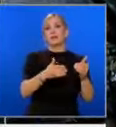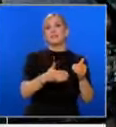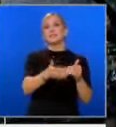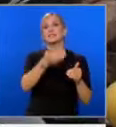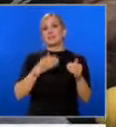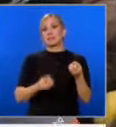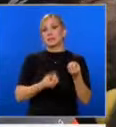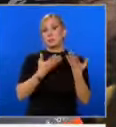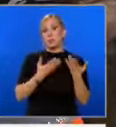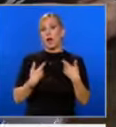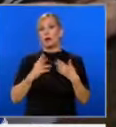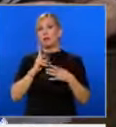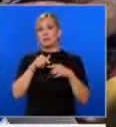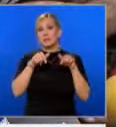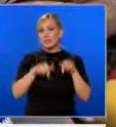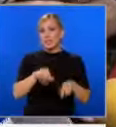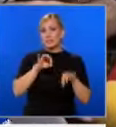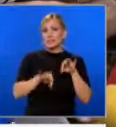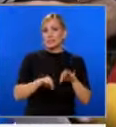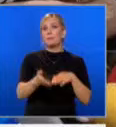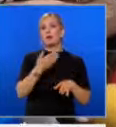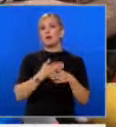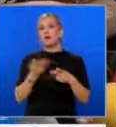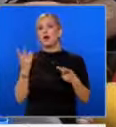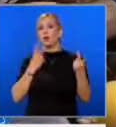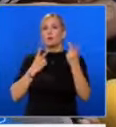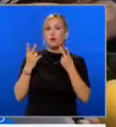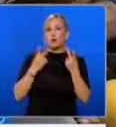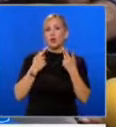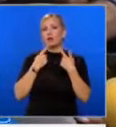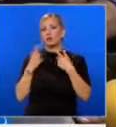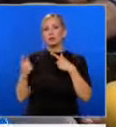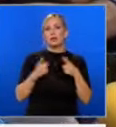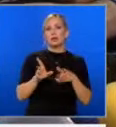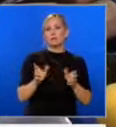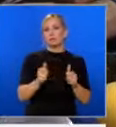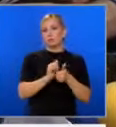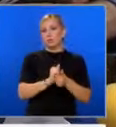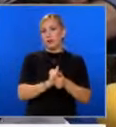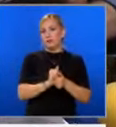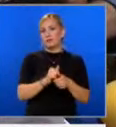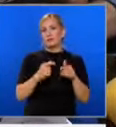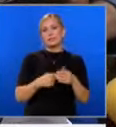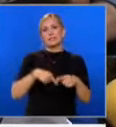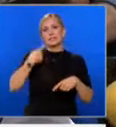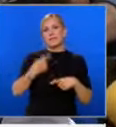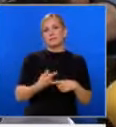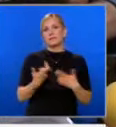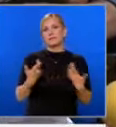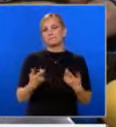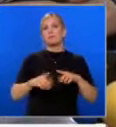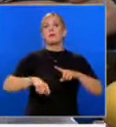в тези избори с предварителни пазаръци и оговорки, кой с кого да управлява, от това следва само едно. Следващи